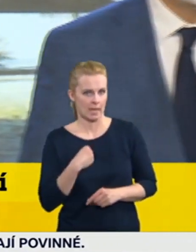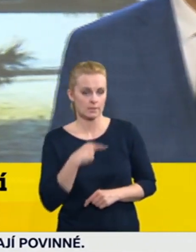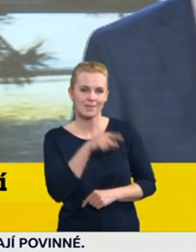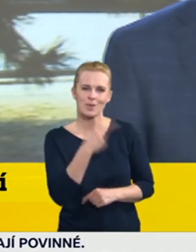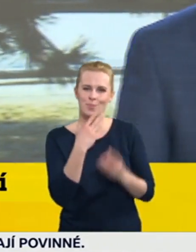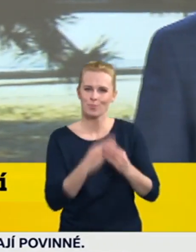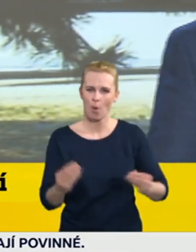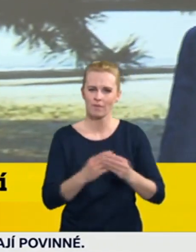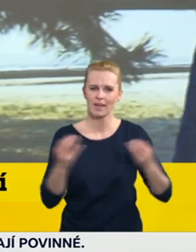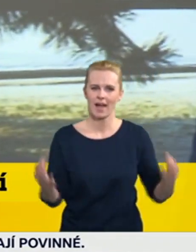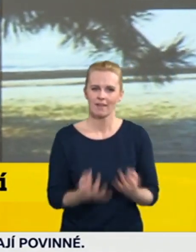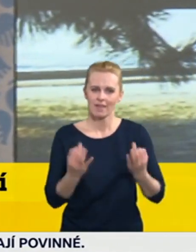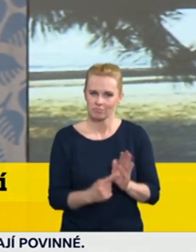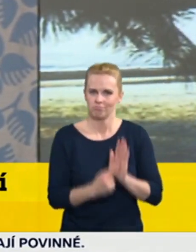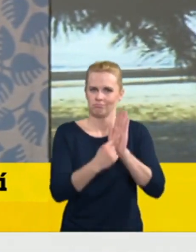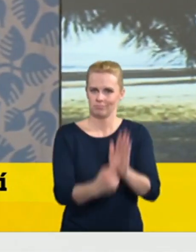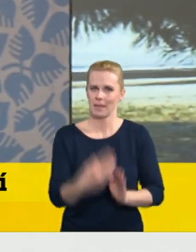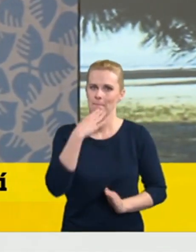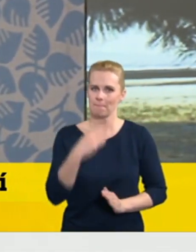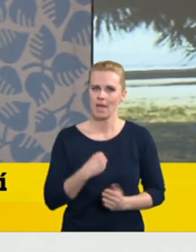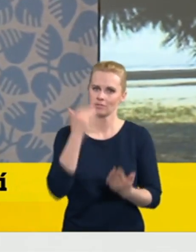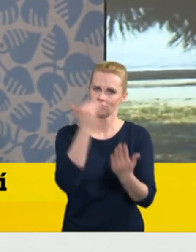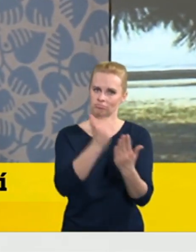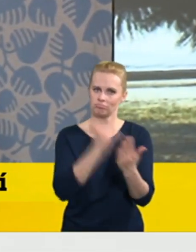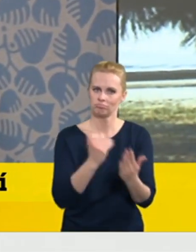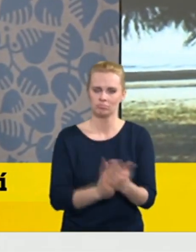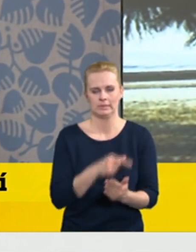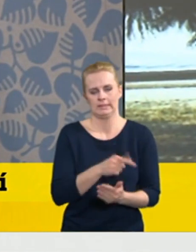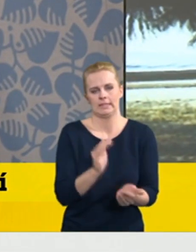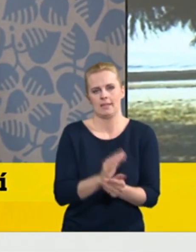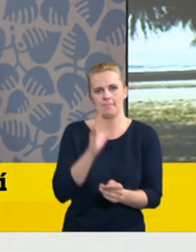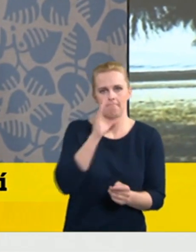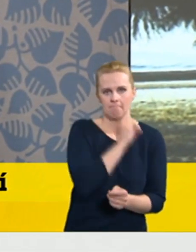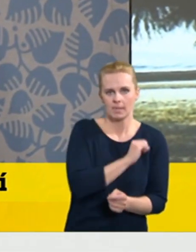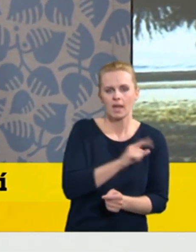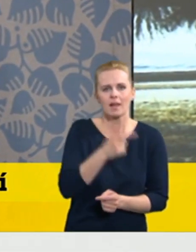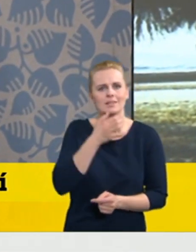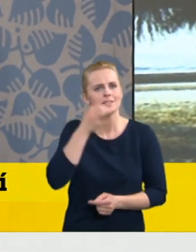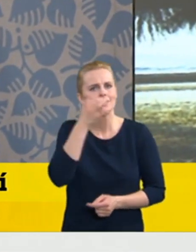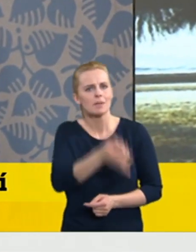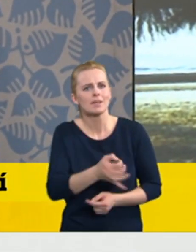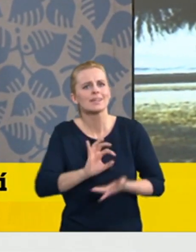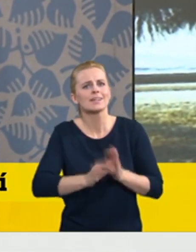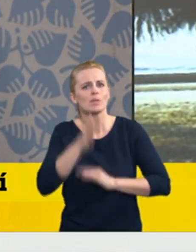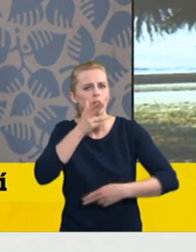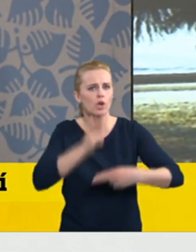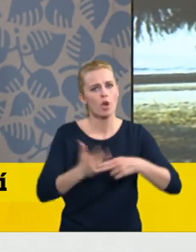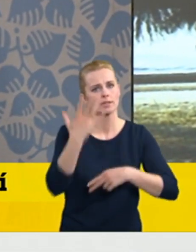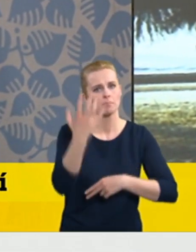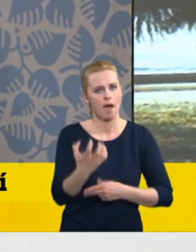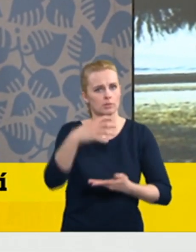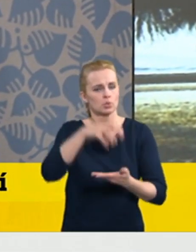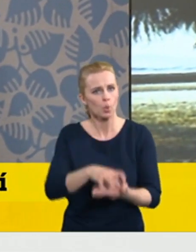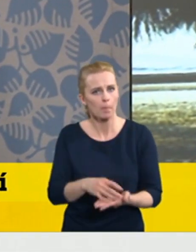ale já mám pocit, že lidé chtějí vědět, kdy už skončí ten pátý stupeň. Co tedy